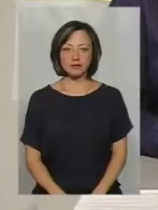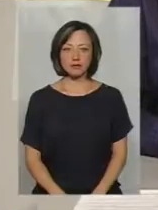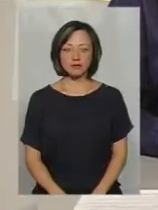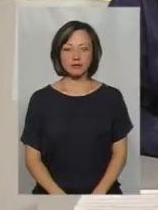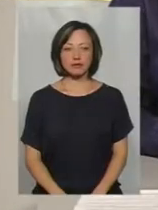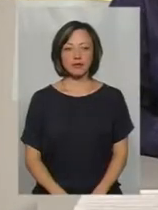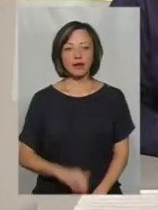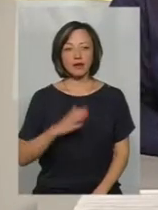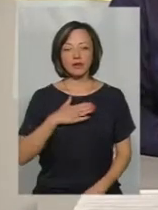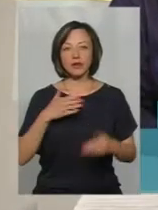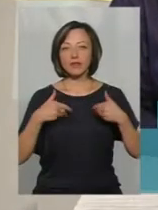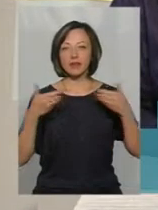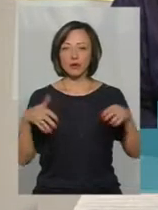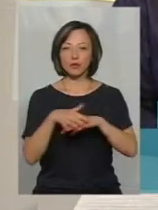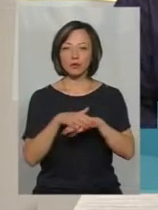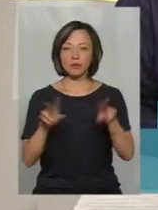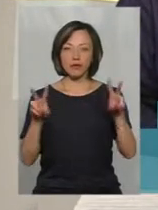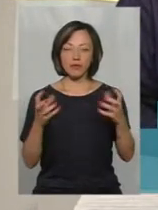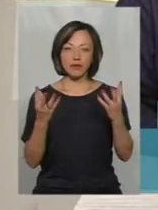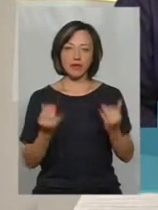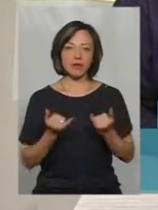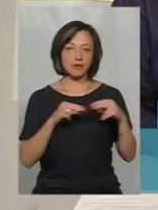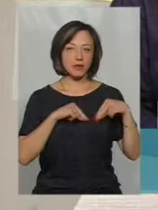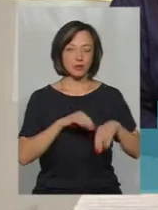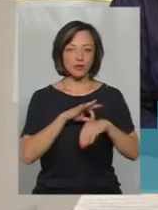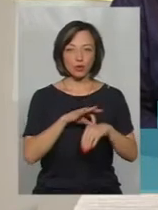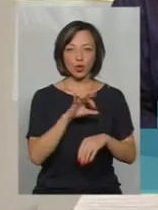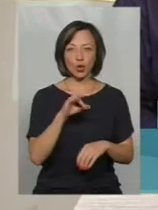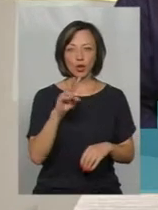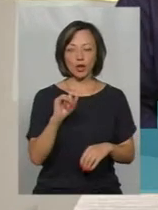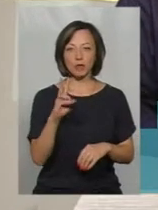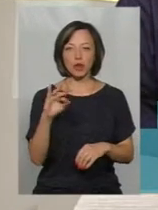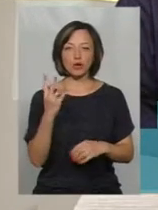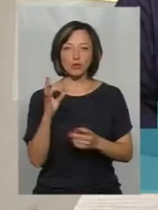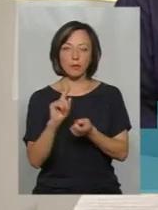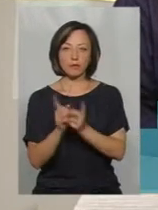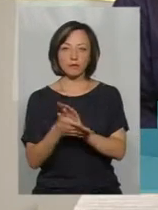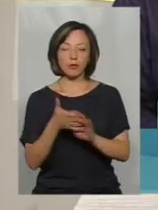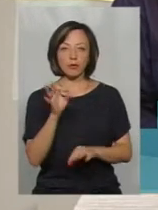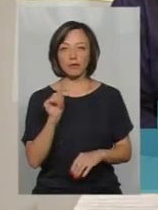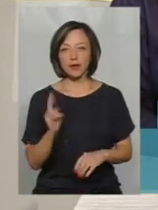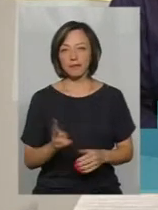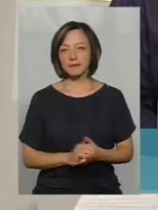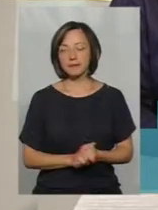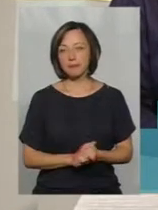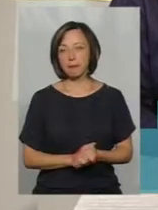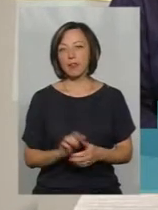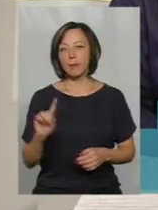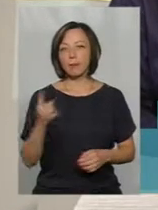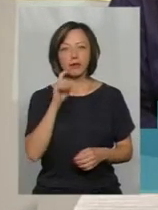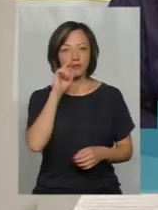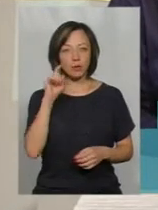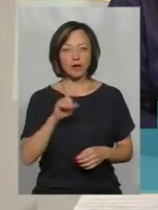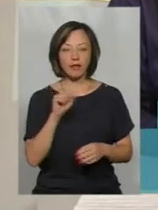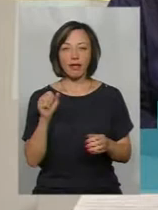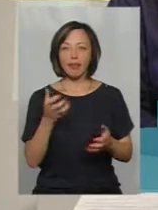Мої вітання на Суспільному. Тема дня в студії для вас сьогодні працює юна мітрашка, перекладає на мову жестів Ольга Рибак. Першу в Україні